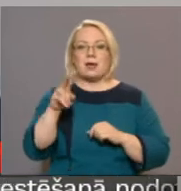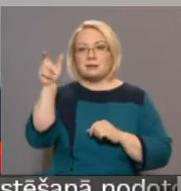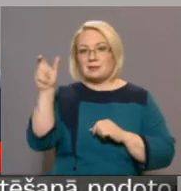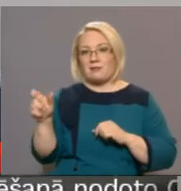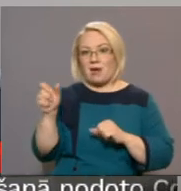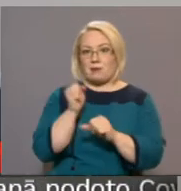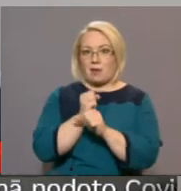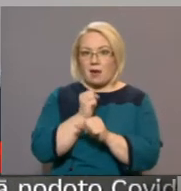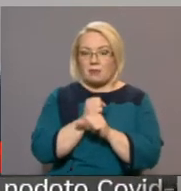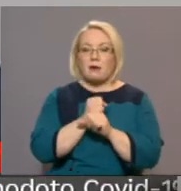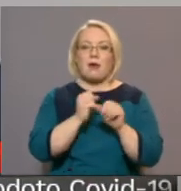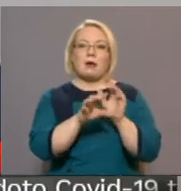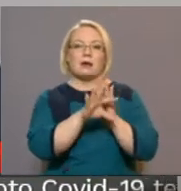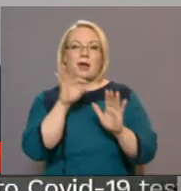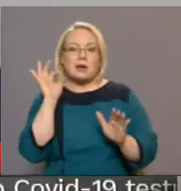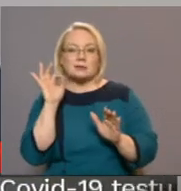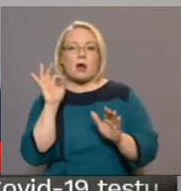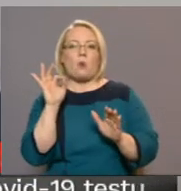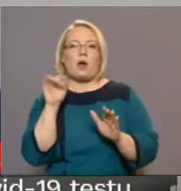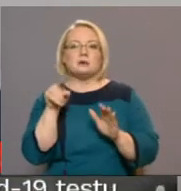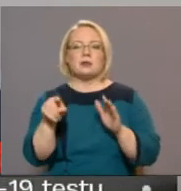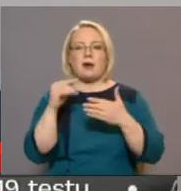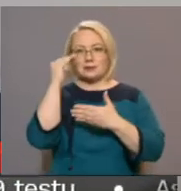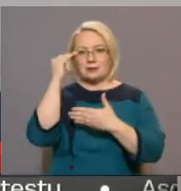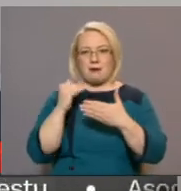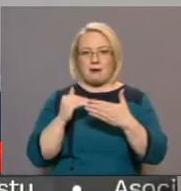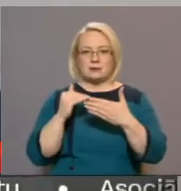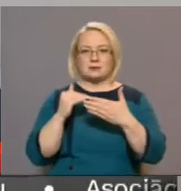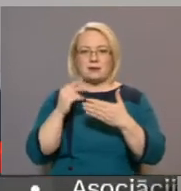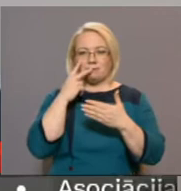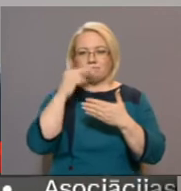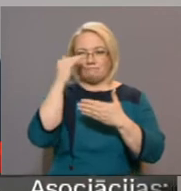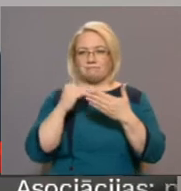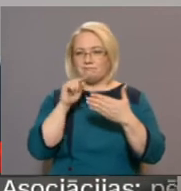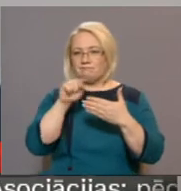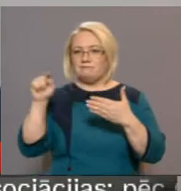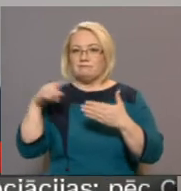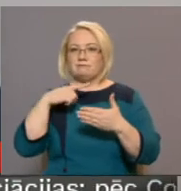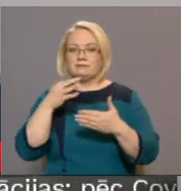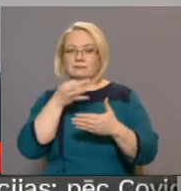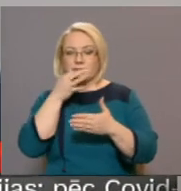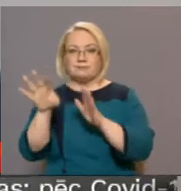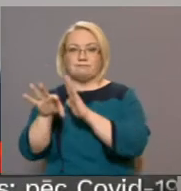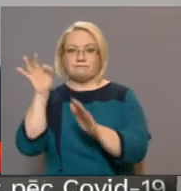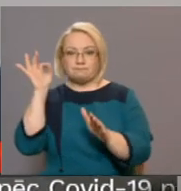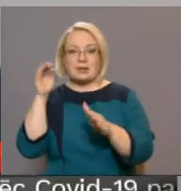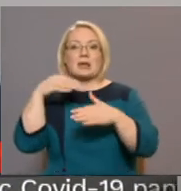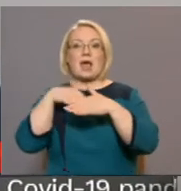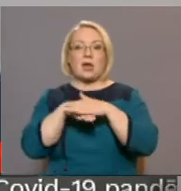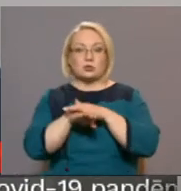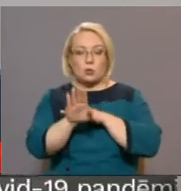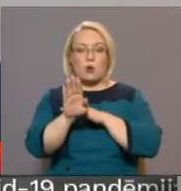jāizraugās tā saraksta vēlēšana zīme, par kuru vēlas balsot, jāizdrukā un